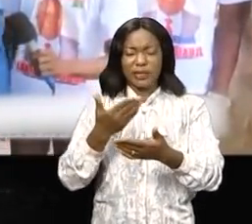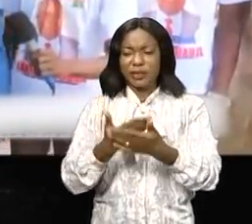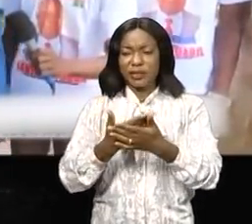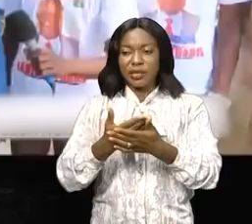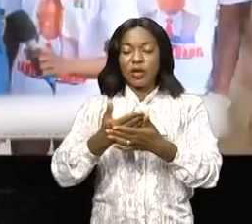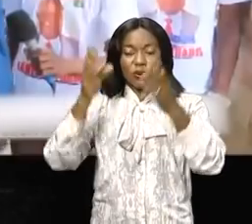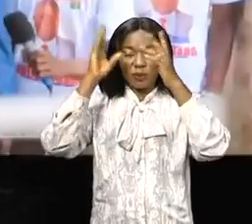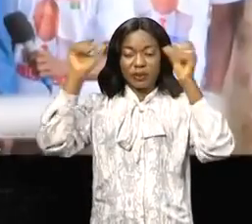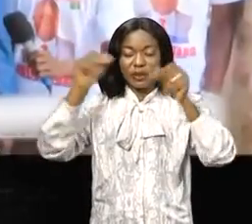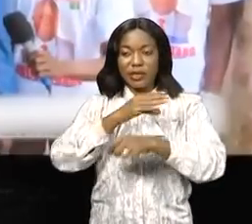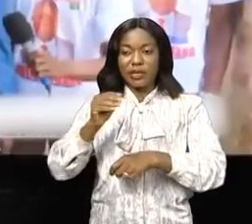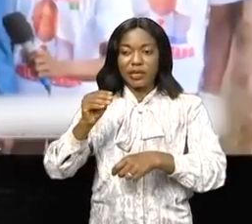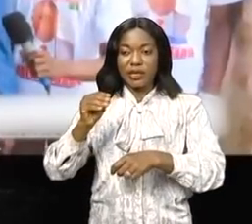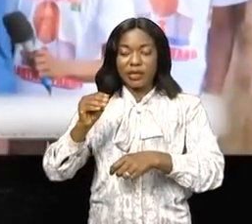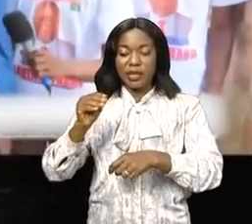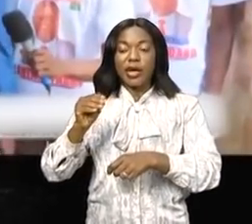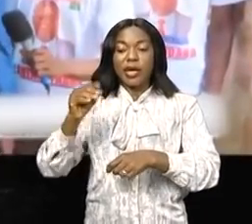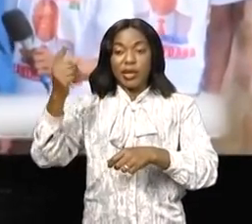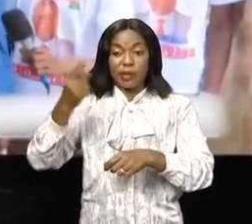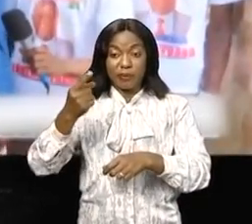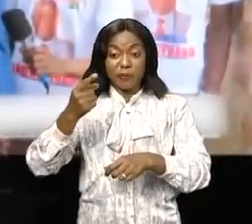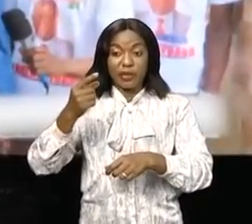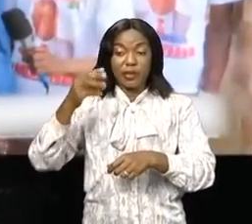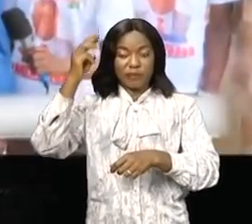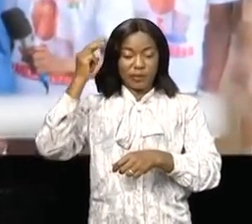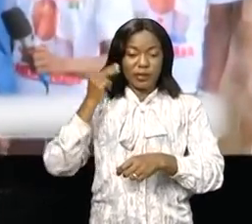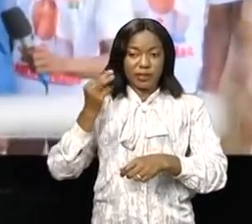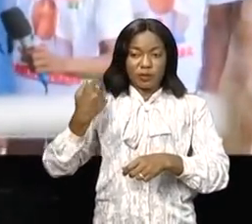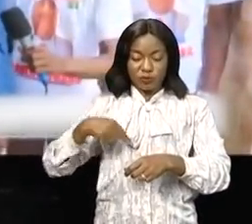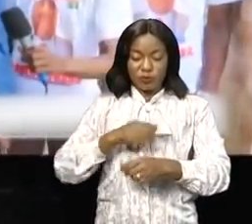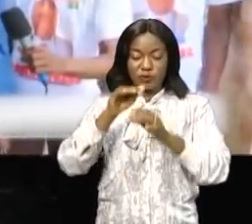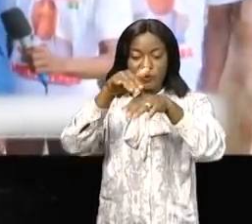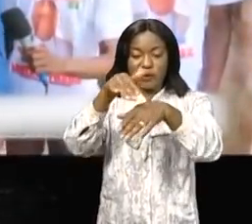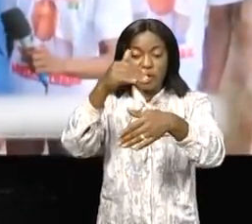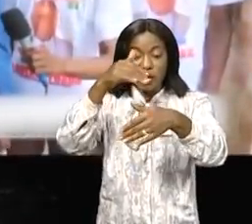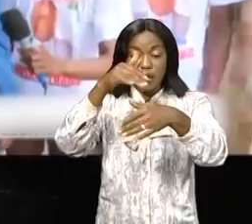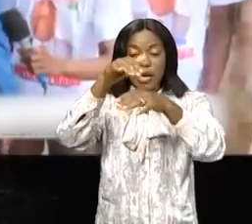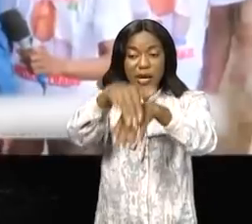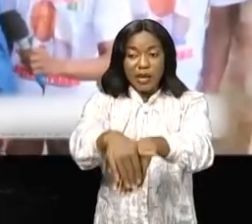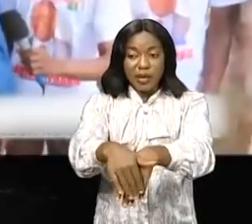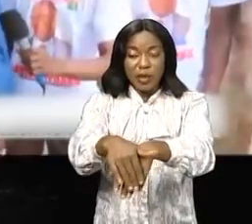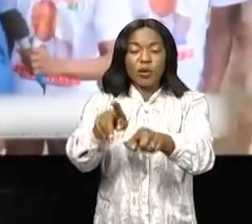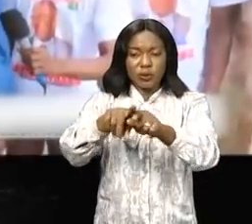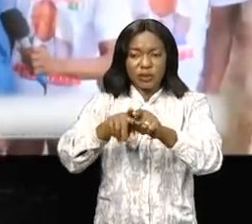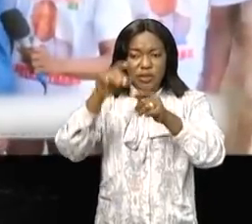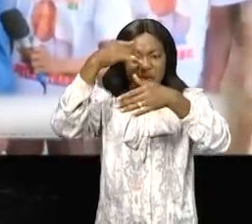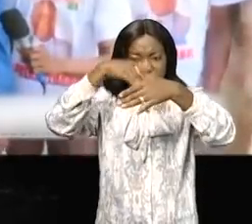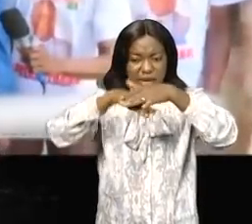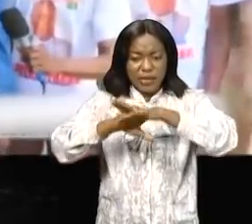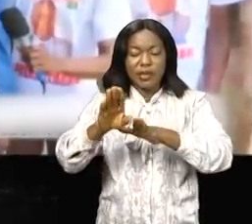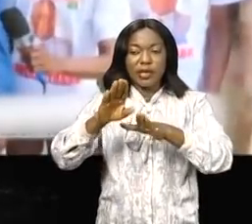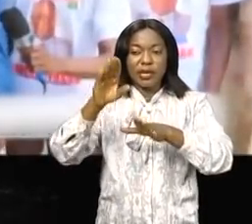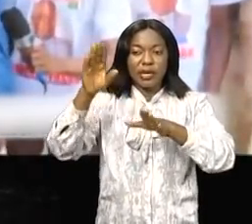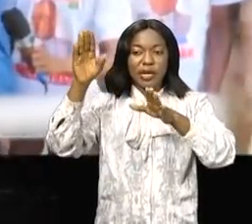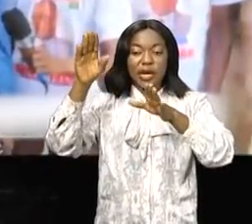et le premier ministre. Le Maïmdombé, nous avons adhéré à l'Union sacrée. Nous avons soutenu la vision